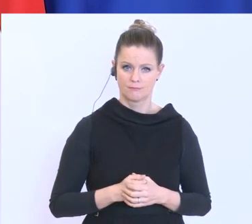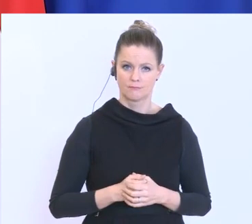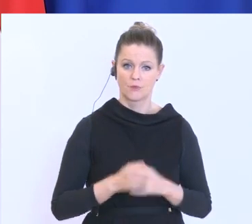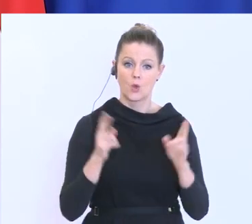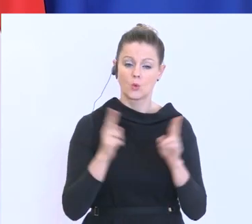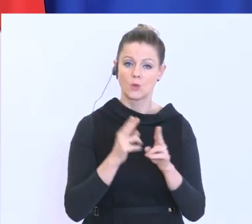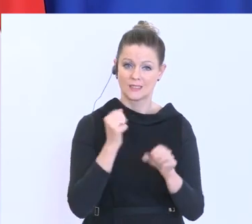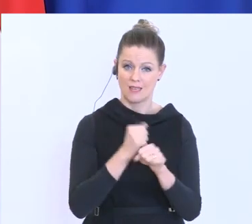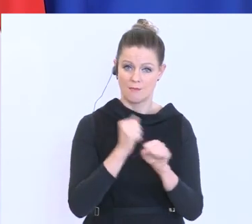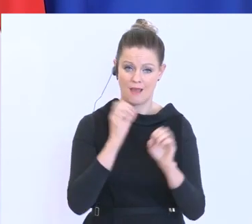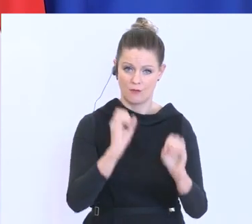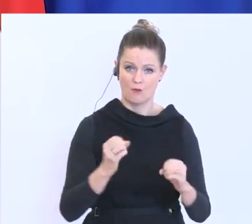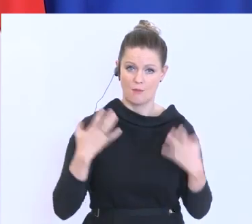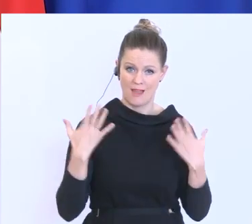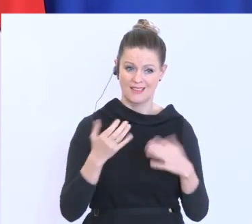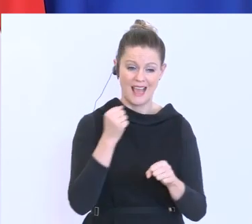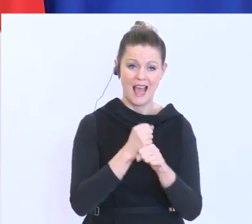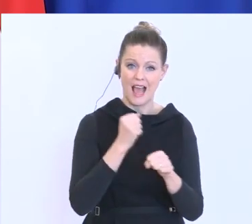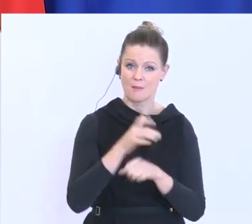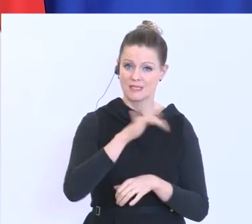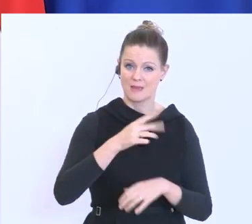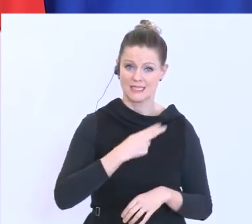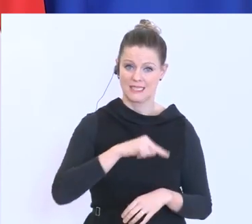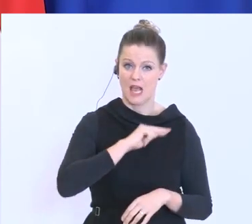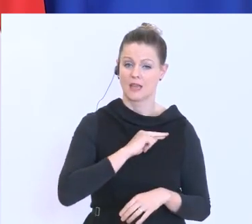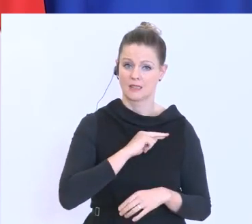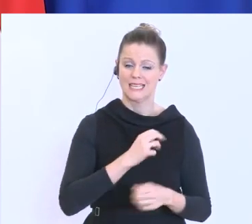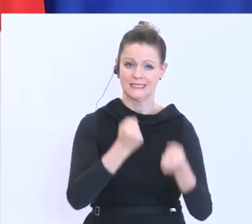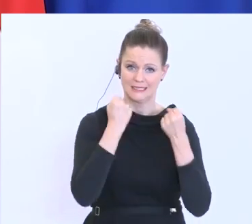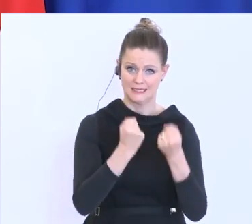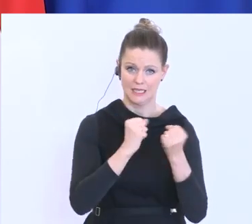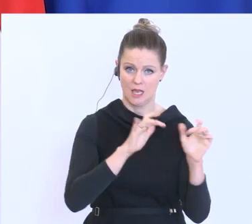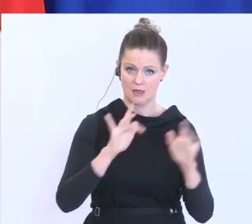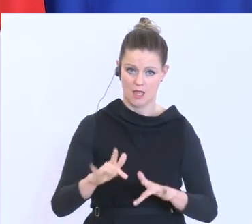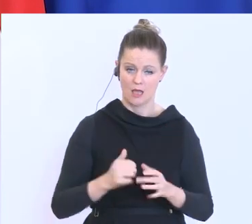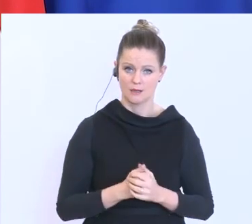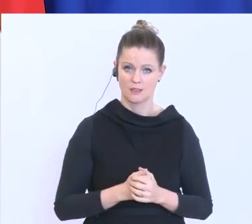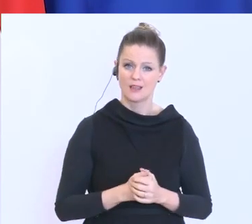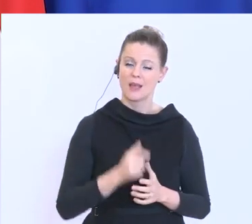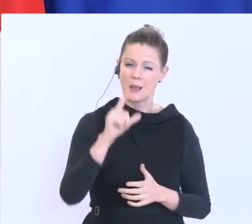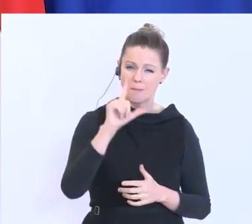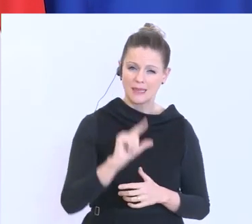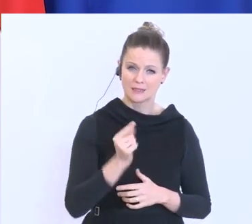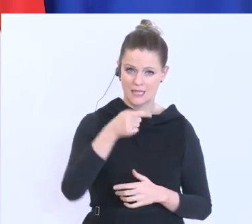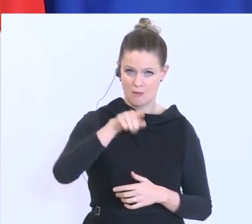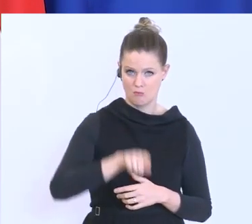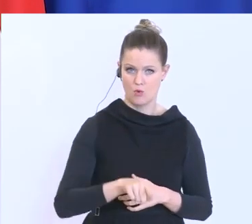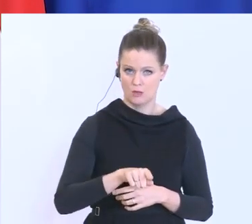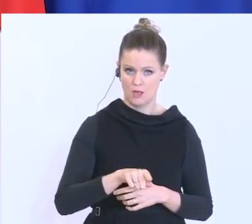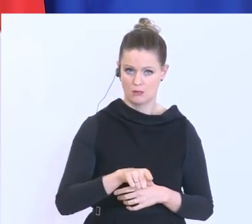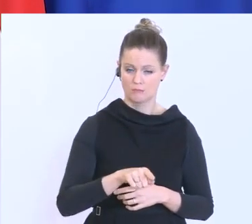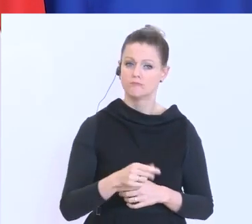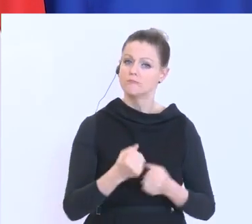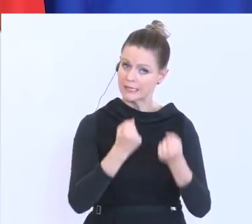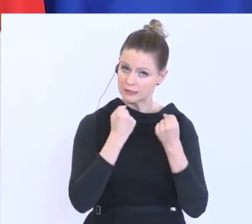der Kurzarbeit ist auch die Arbeitsplatzgarantie versichert, nämlich für mindestens einen Monat. Das gibt